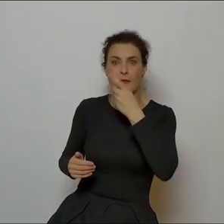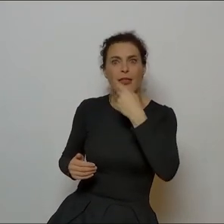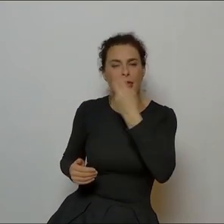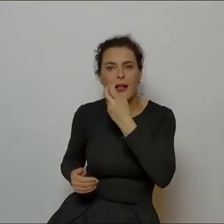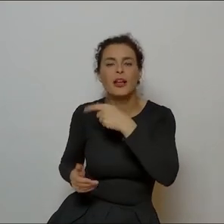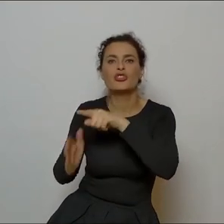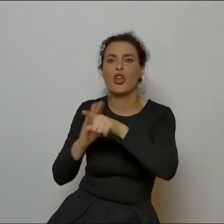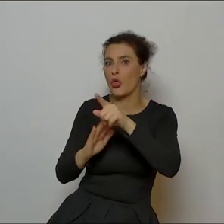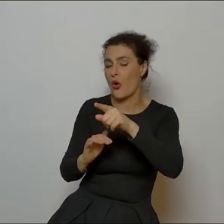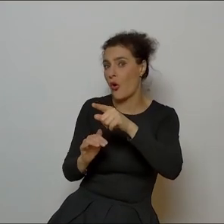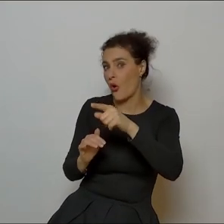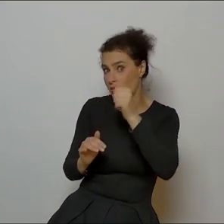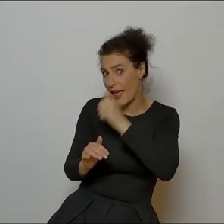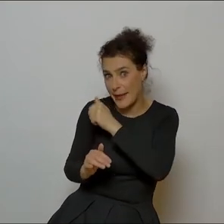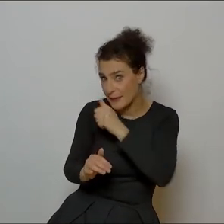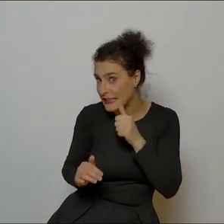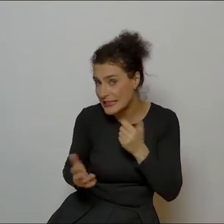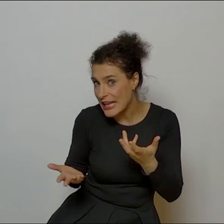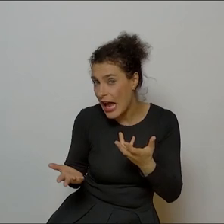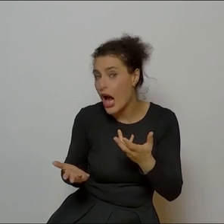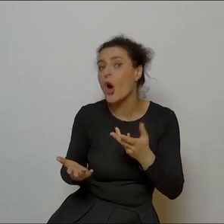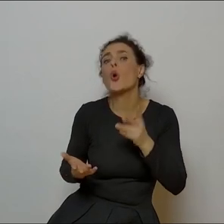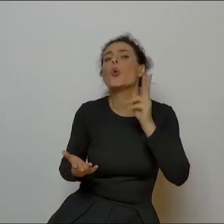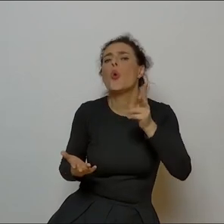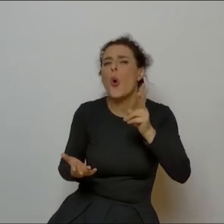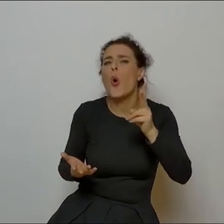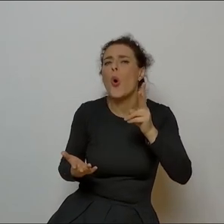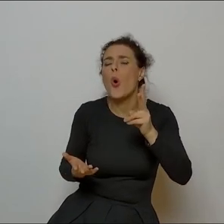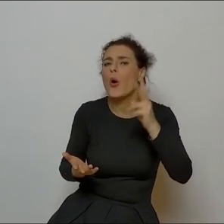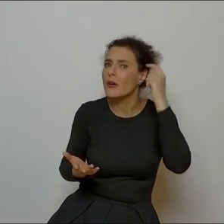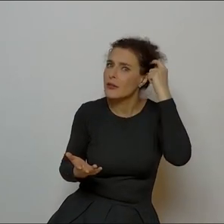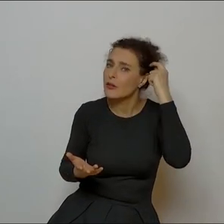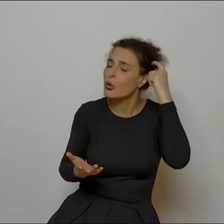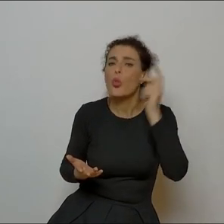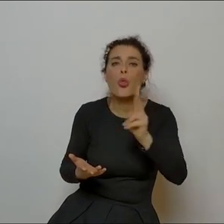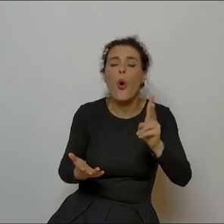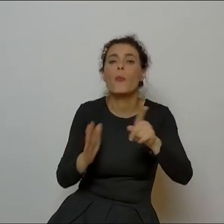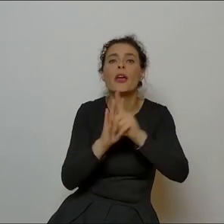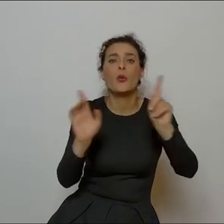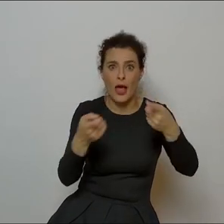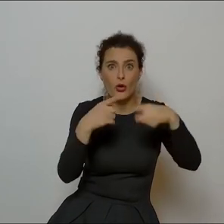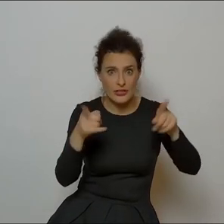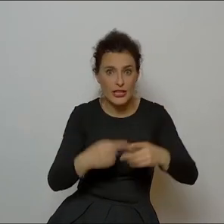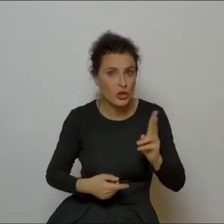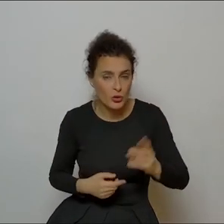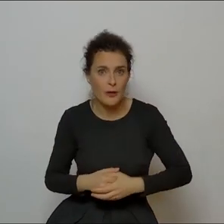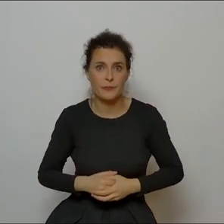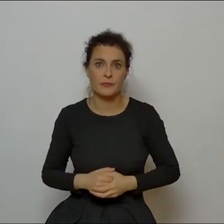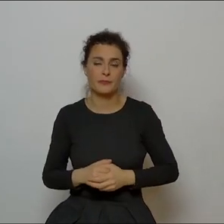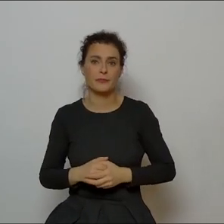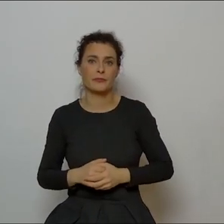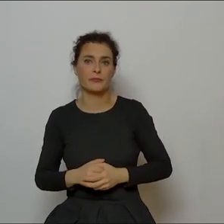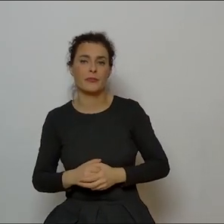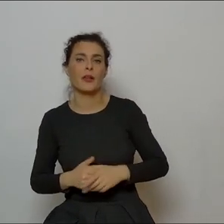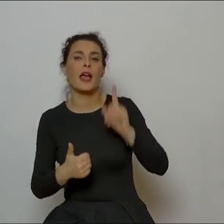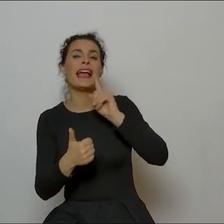brzmi. Czy nie jest to tajemnicą właśnie, jakie podmioty wykonują? Kto na koncercie, tak? Kuba